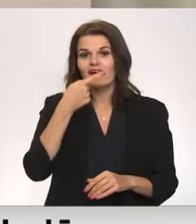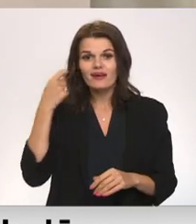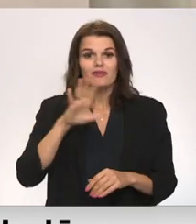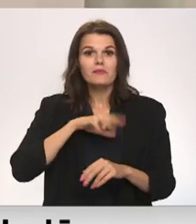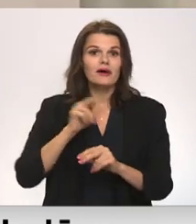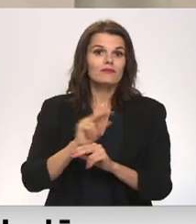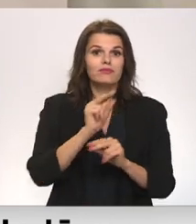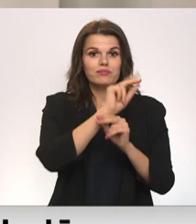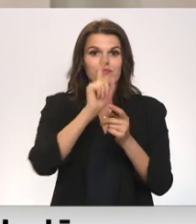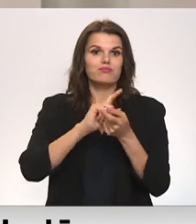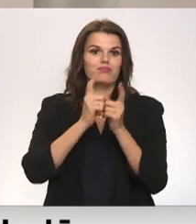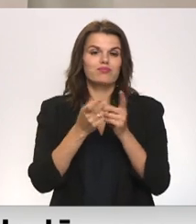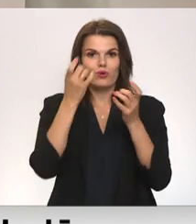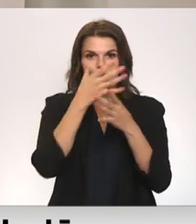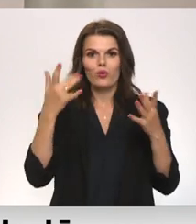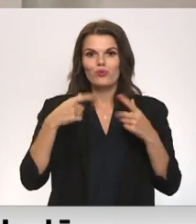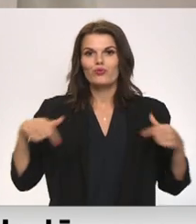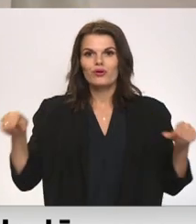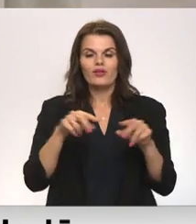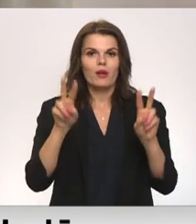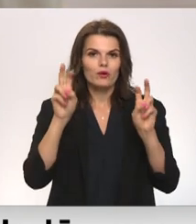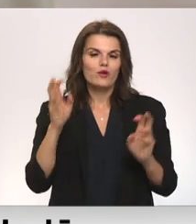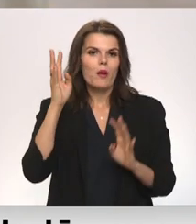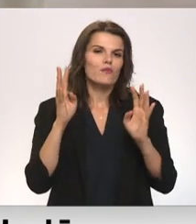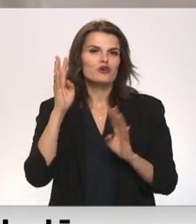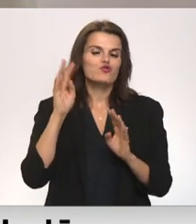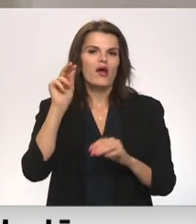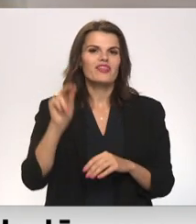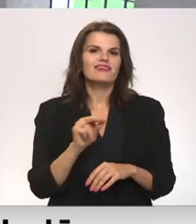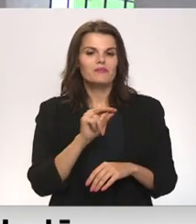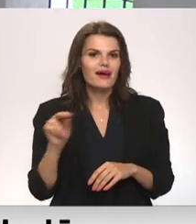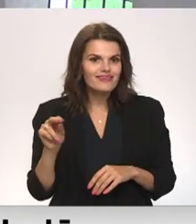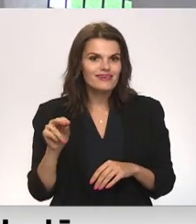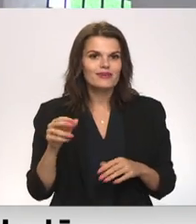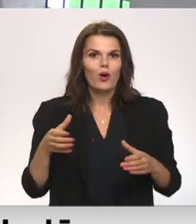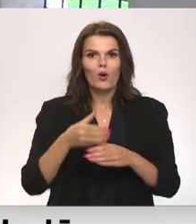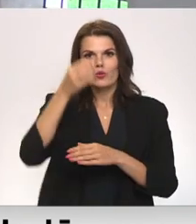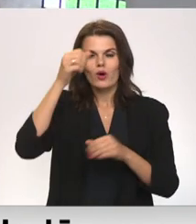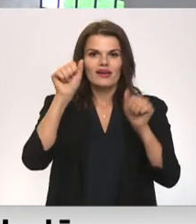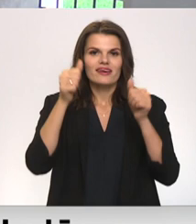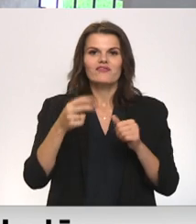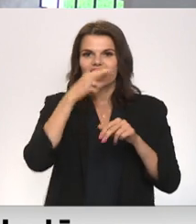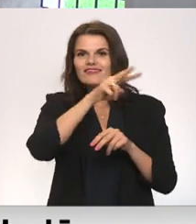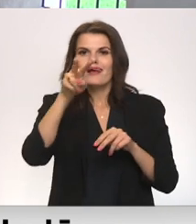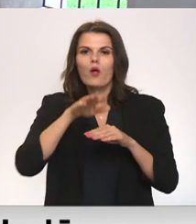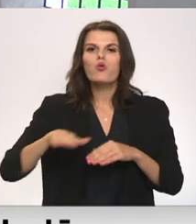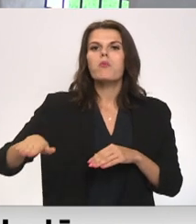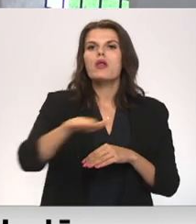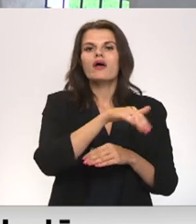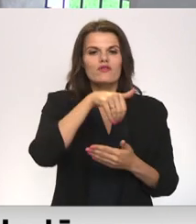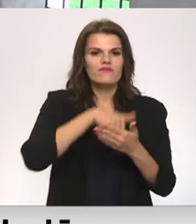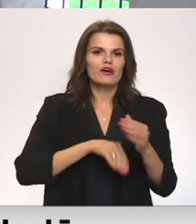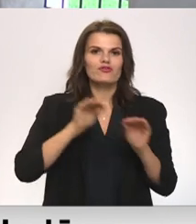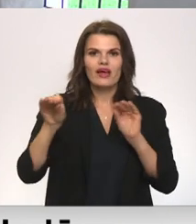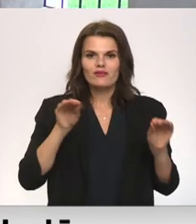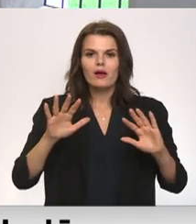atjaunošanas tā kļūs par kultūra telpu ar nosaukumu mežotnes baznīca. Tornī izveidot skatu platformu un vēsturski ekspozīciju,